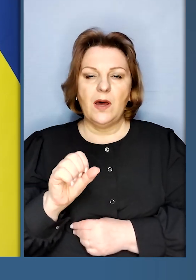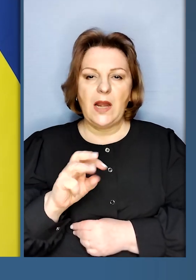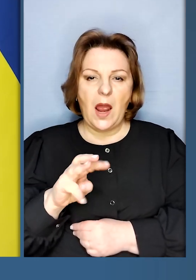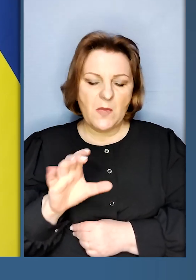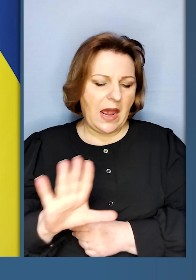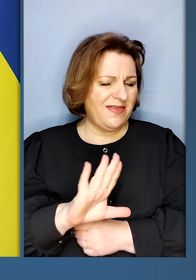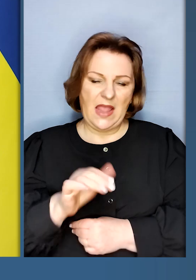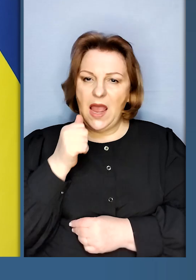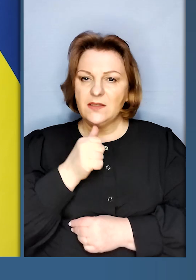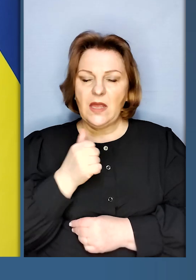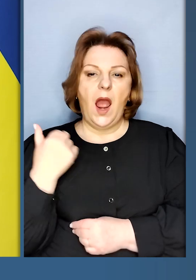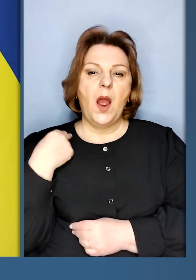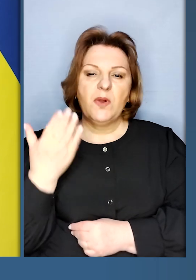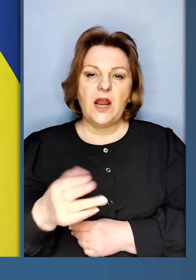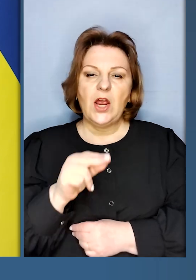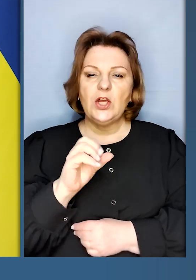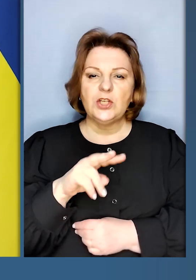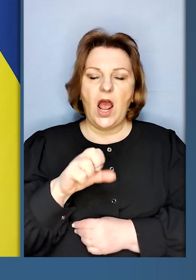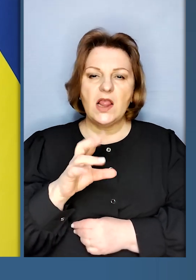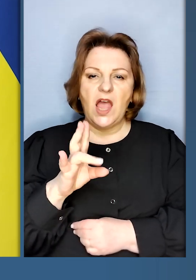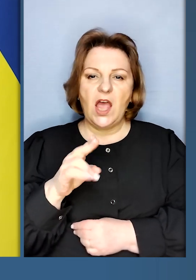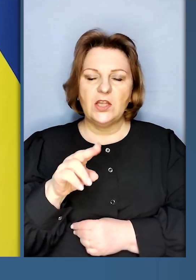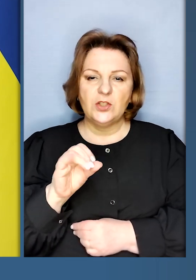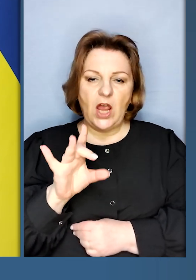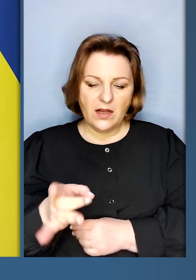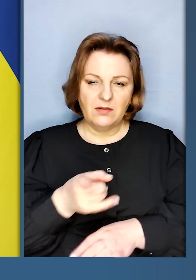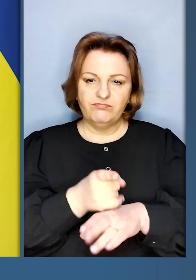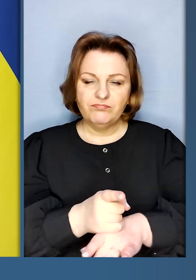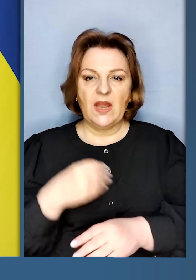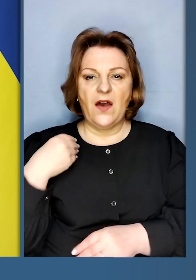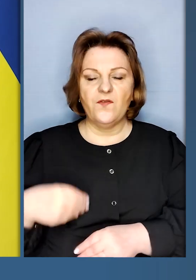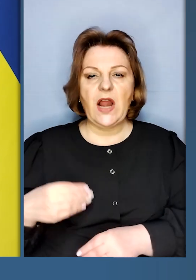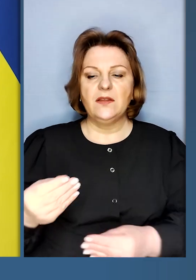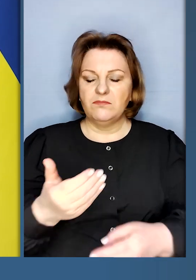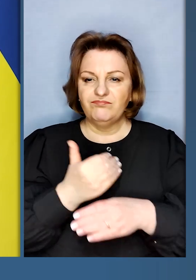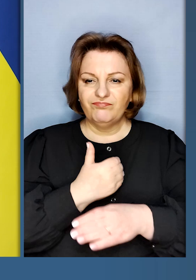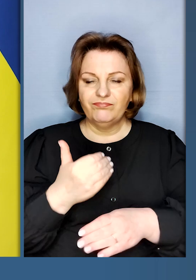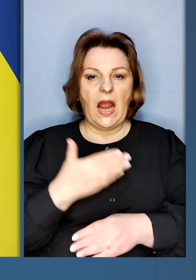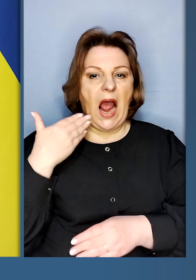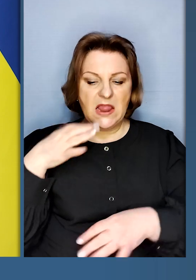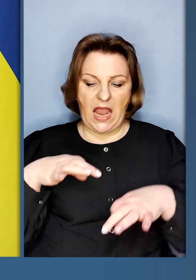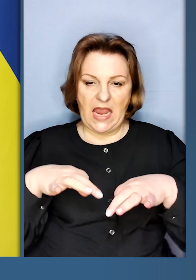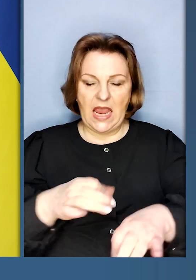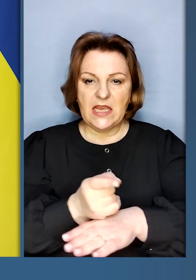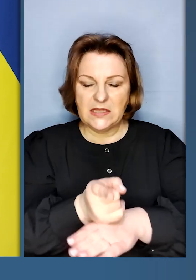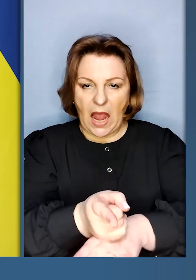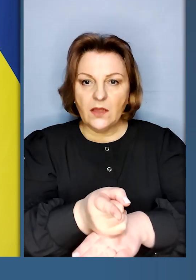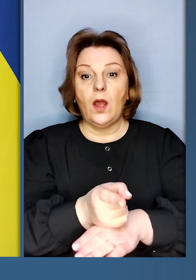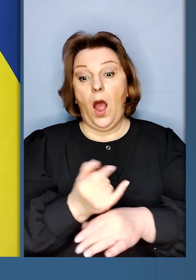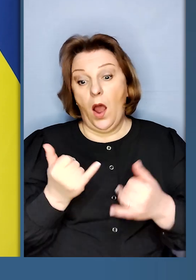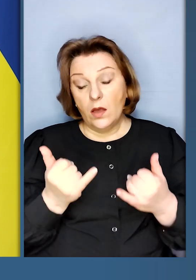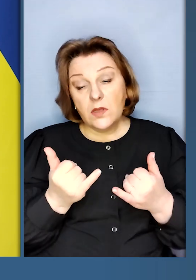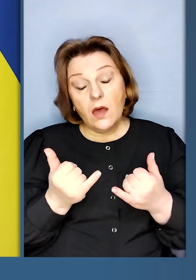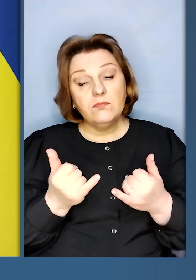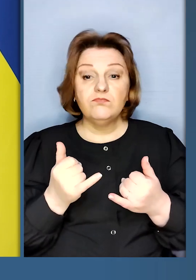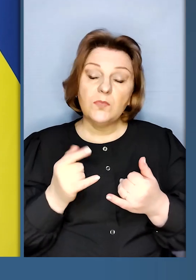Abrams і, не секрет, Британія – челенджери. І Франція – легкий танк. На цього